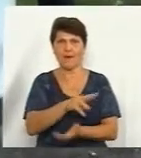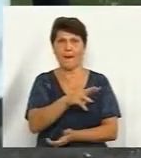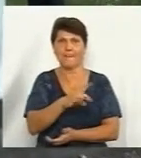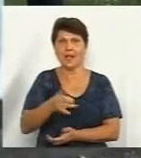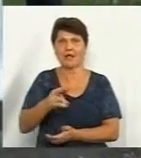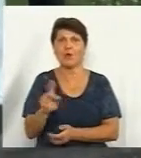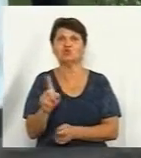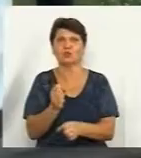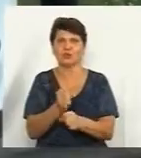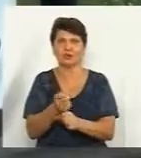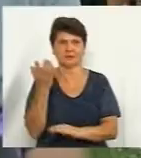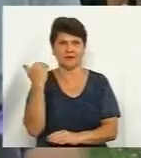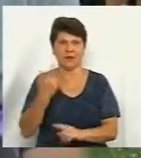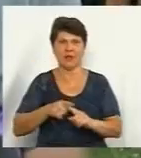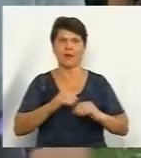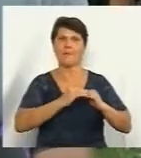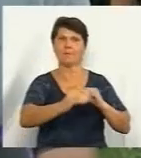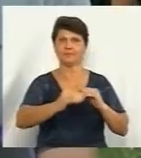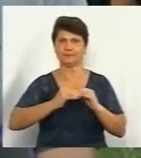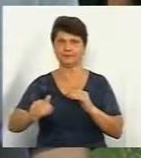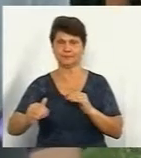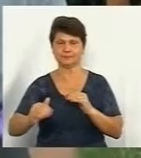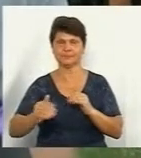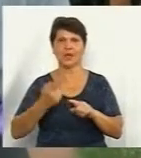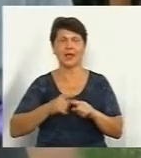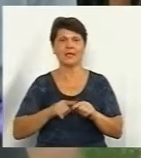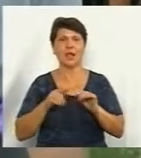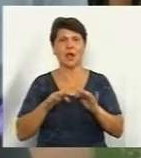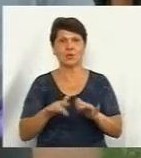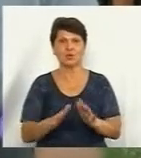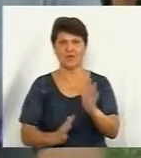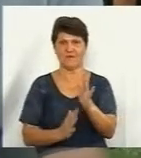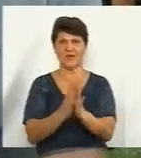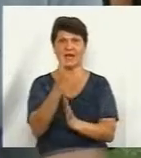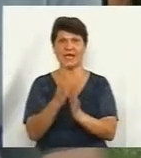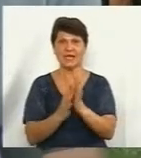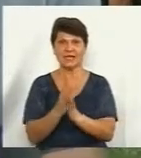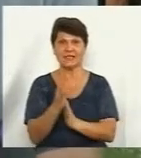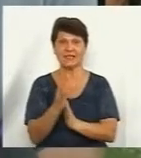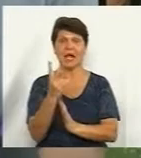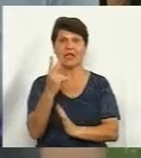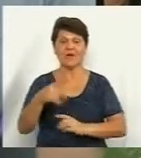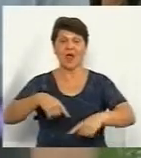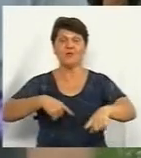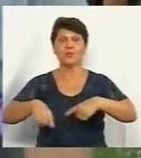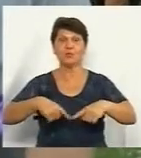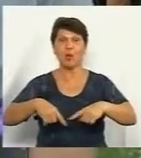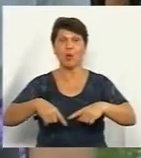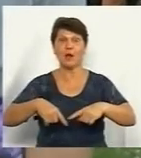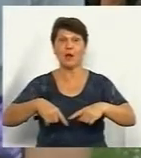вони виготовили, це полігон. І ті процеси, які проходять в лісі, два футбольних поля